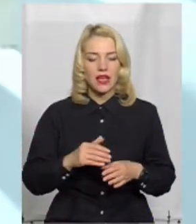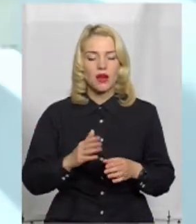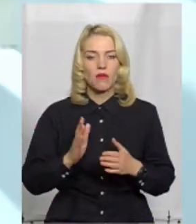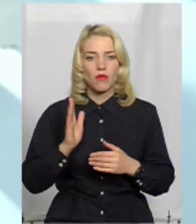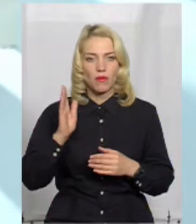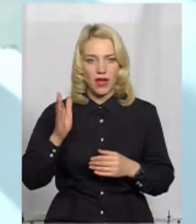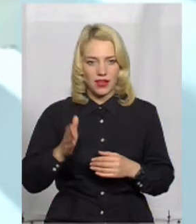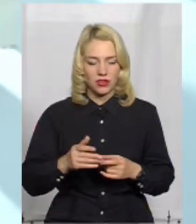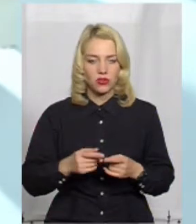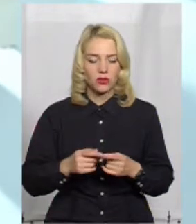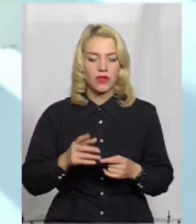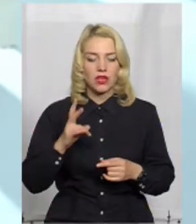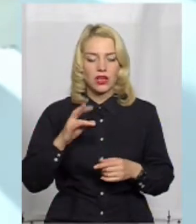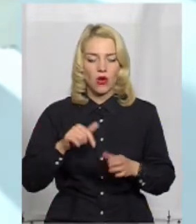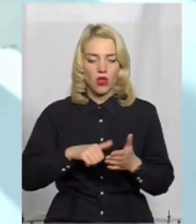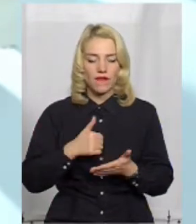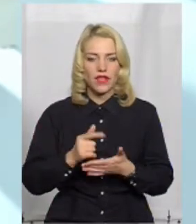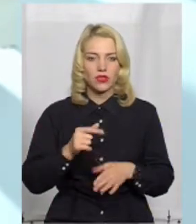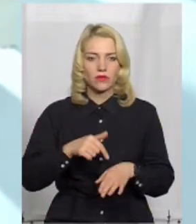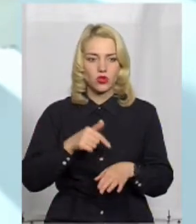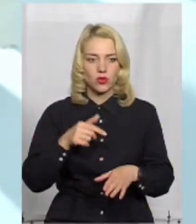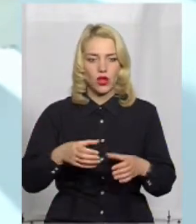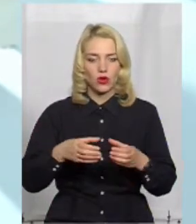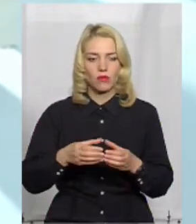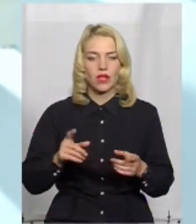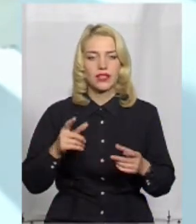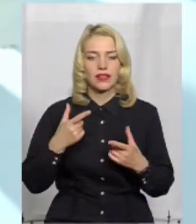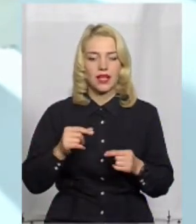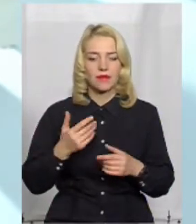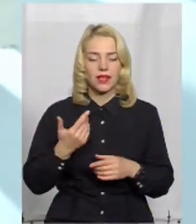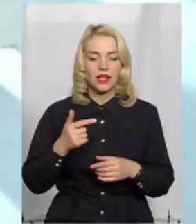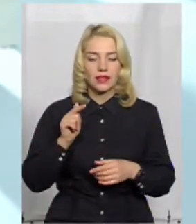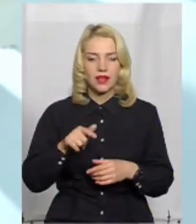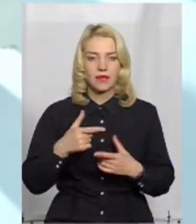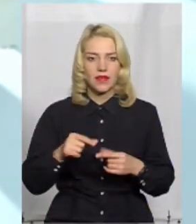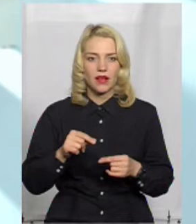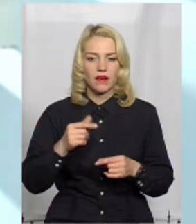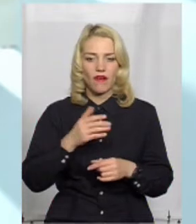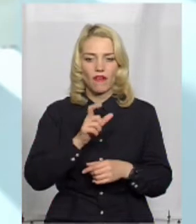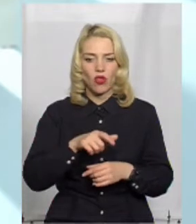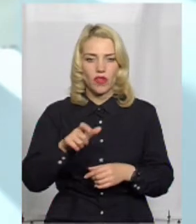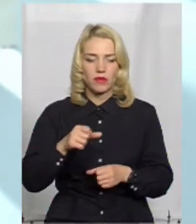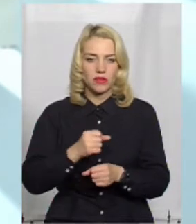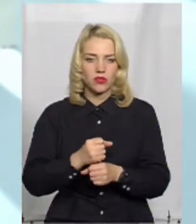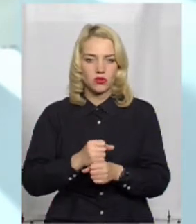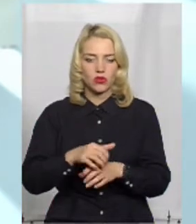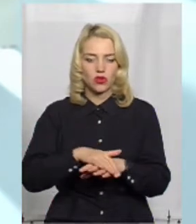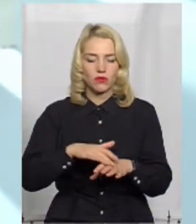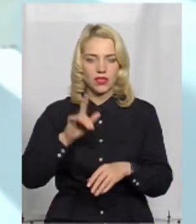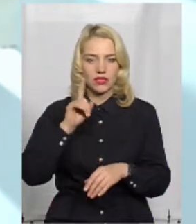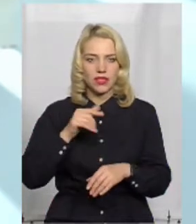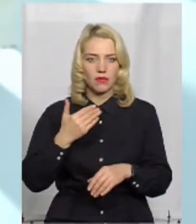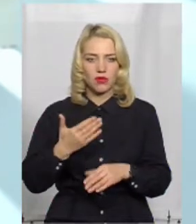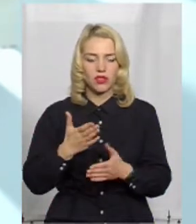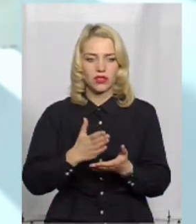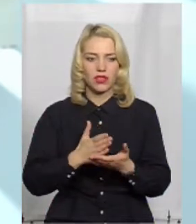але нам головне, що громада відчула. Тому що там, де вони працюють, громада вже знає про їх наявність. І навіть якщо